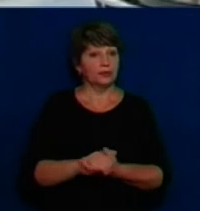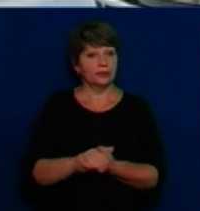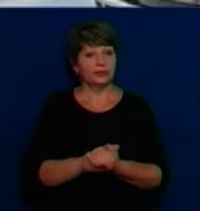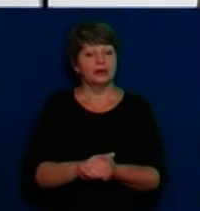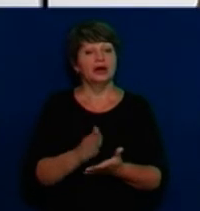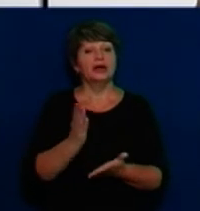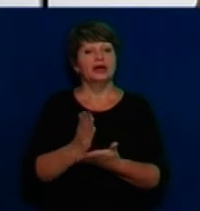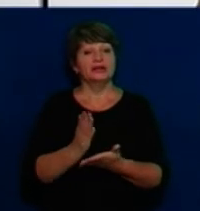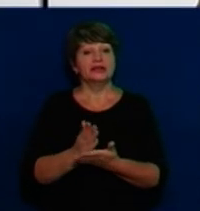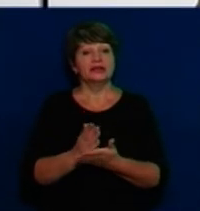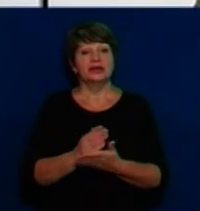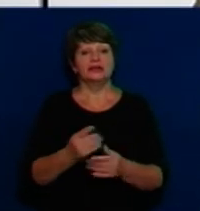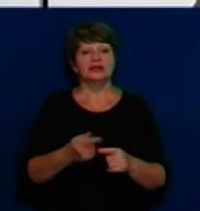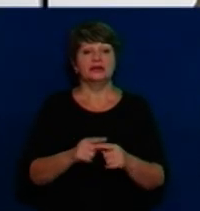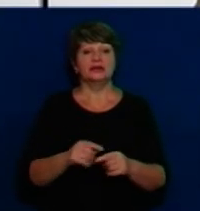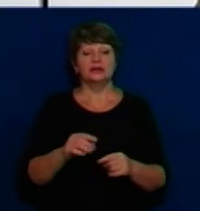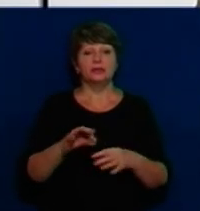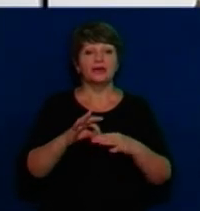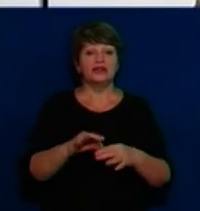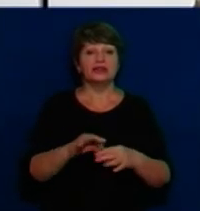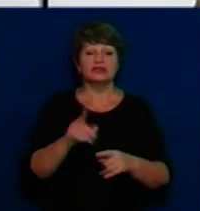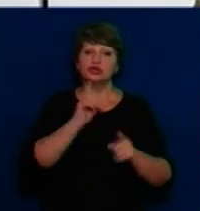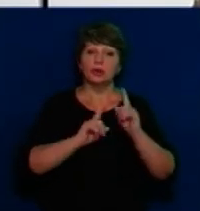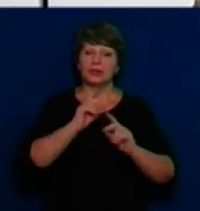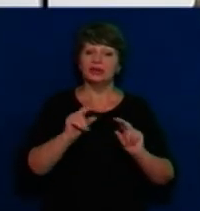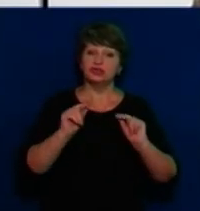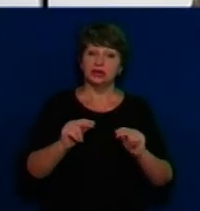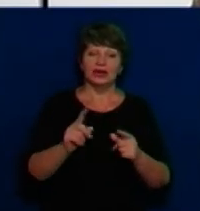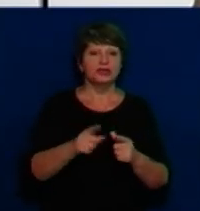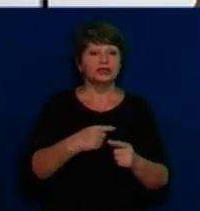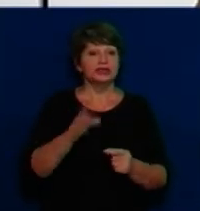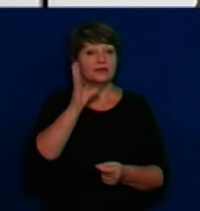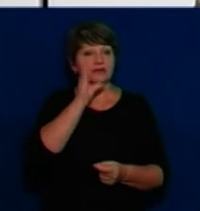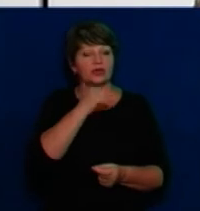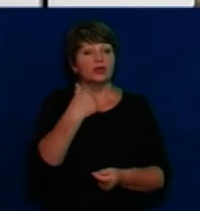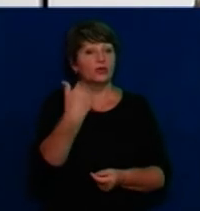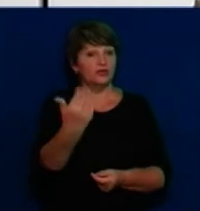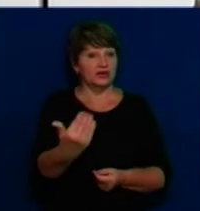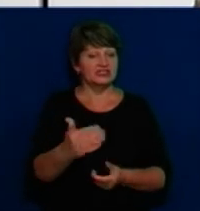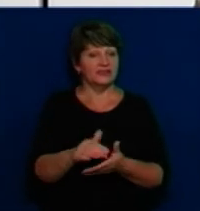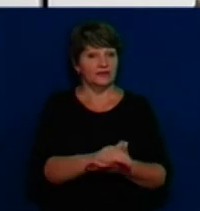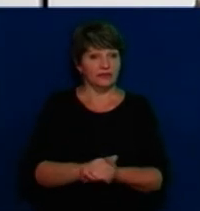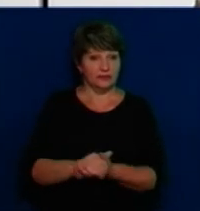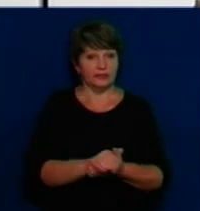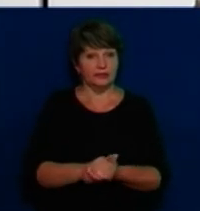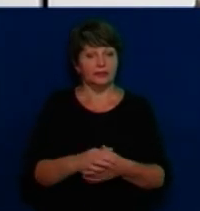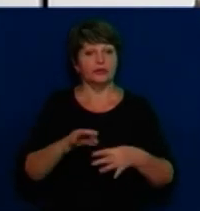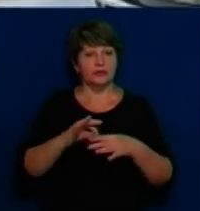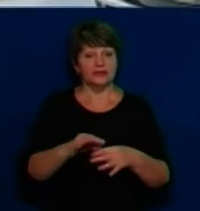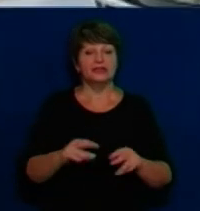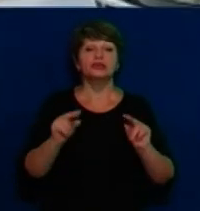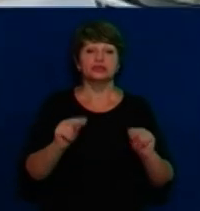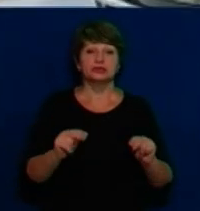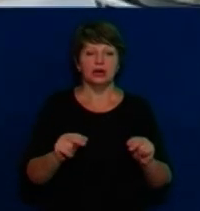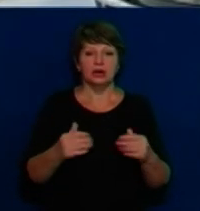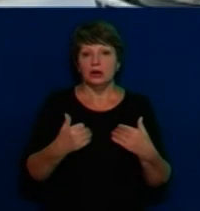формування максимально прозоро. Чи вдалося вам у вашій громаді забезпечити прозорість цього процесу? Ви знаєте, ми взагалі над